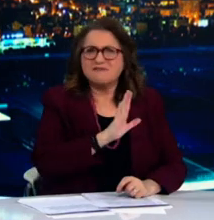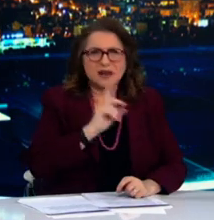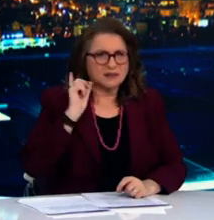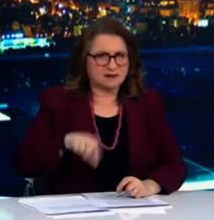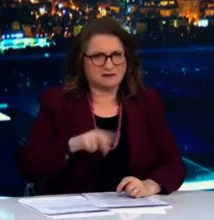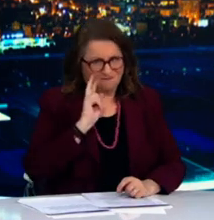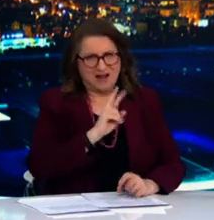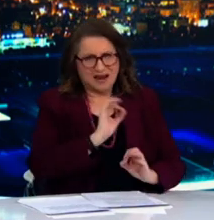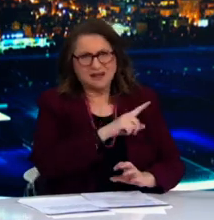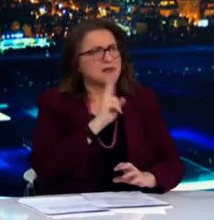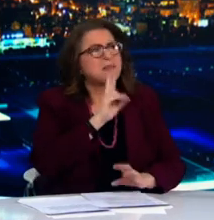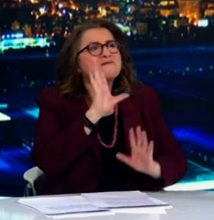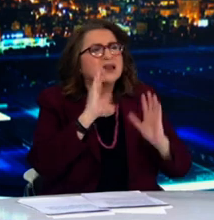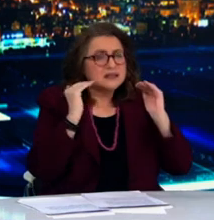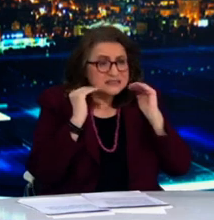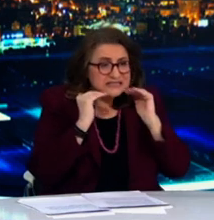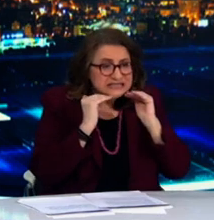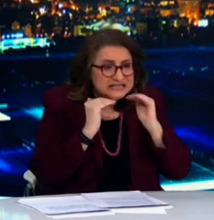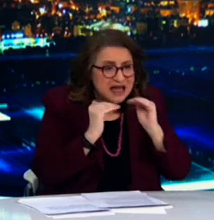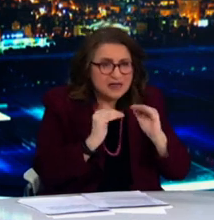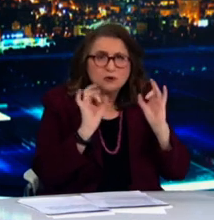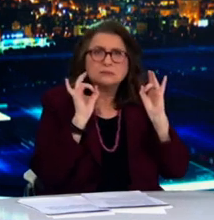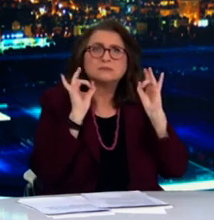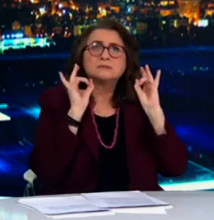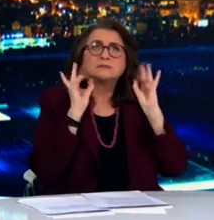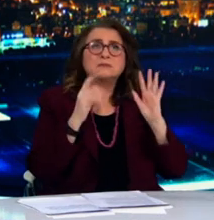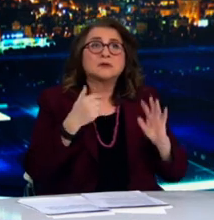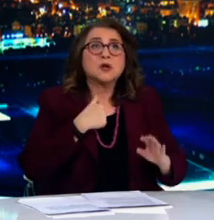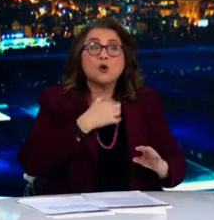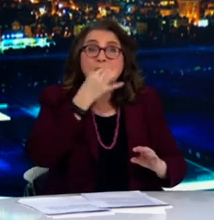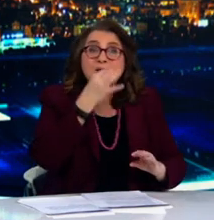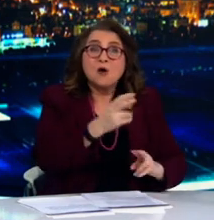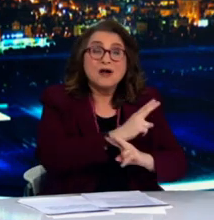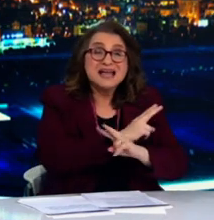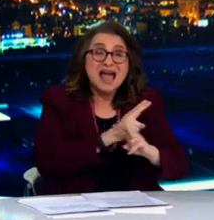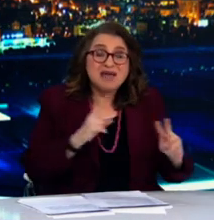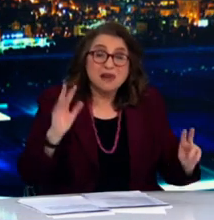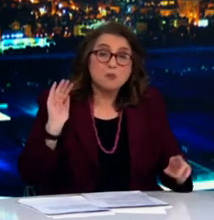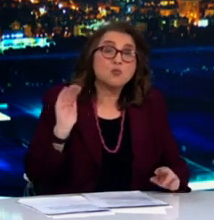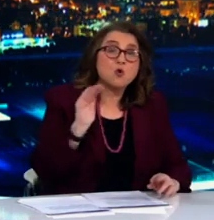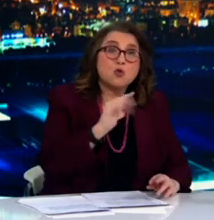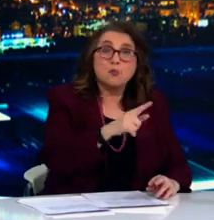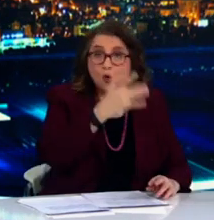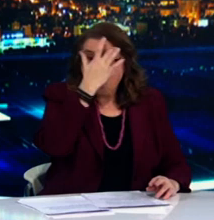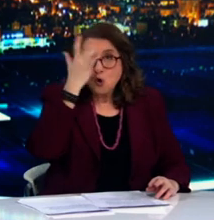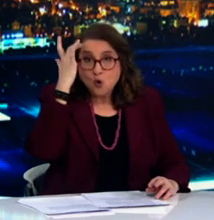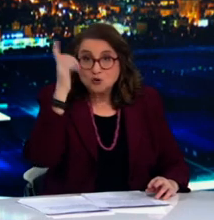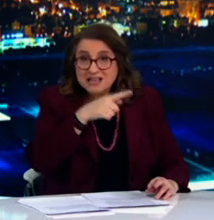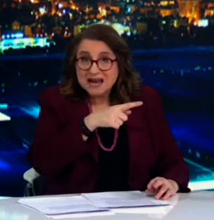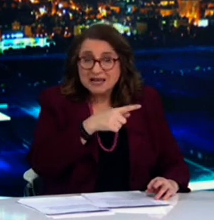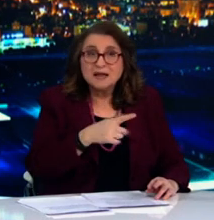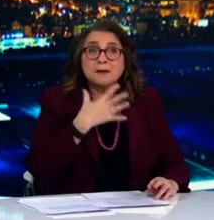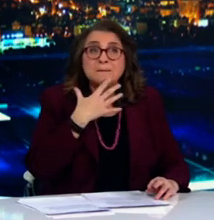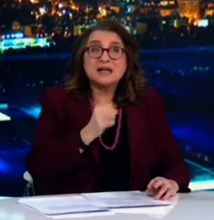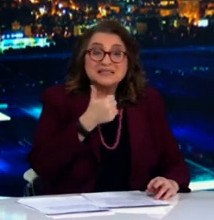Ειδικότερα θέλω να σταθώ, να το εξηγήσω στον Δήμο Κοζάνης ο μέσος όρος κρουσμάτων 7 ημέρου αν 100.000 κατοίκους είναι